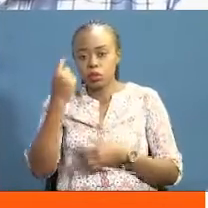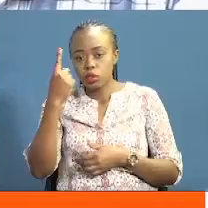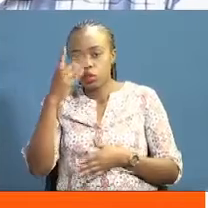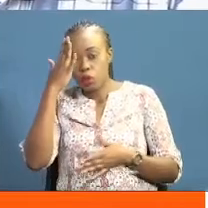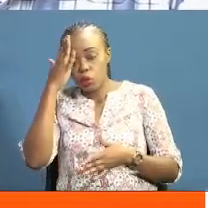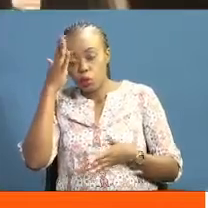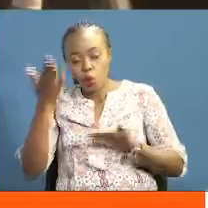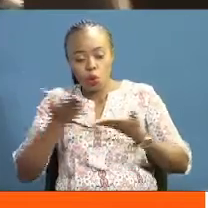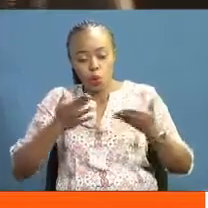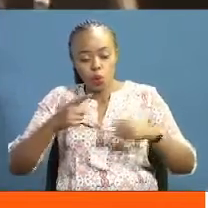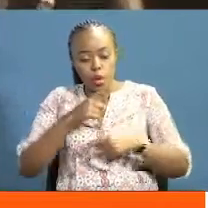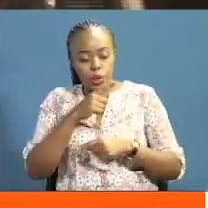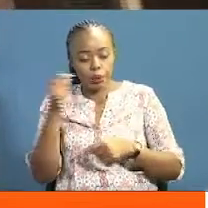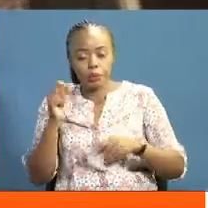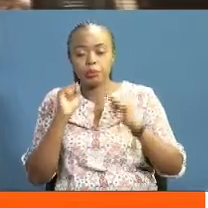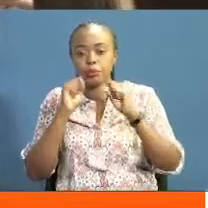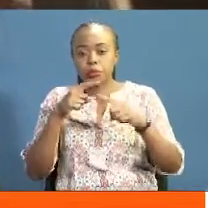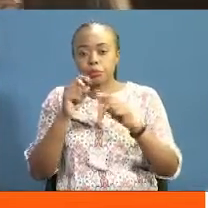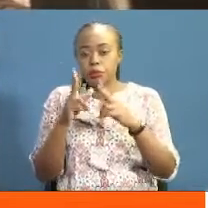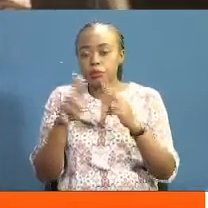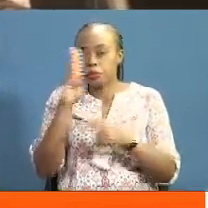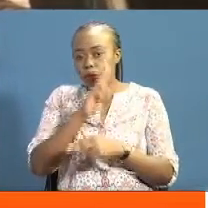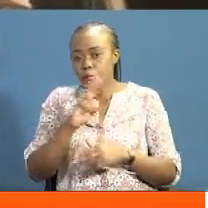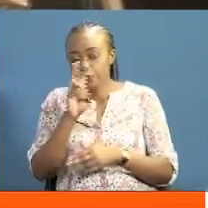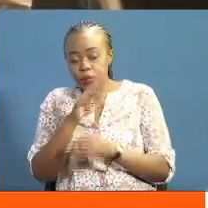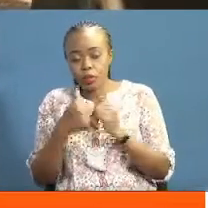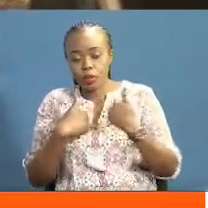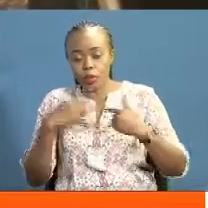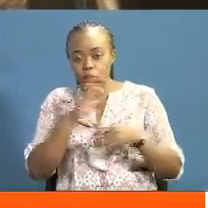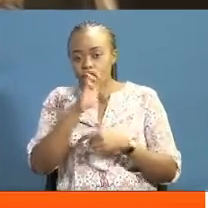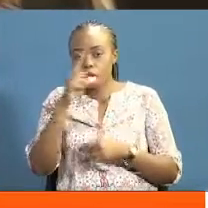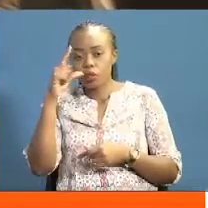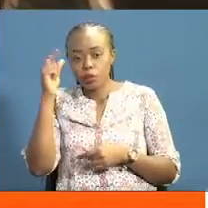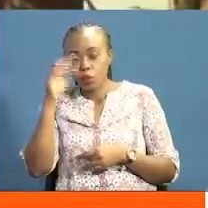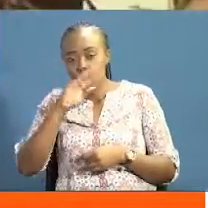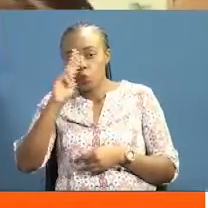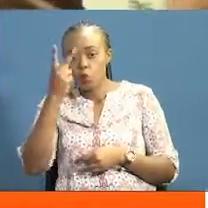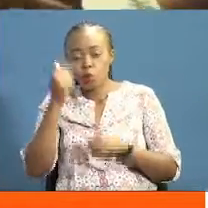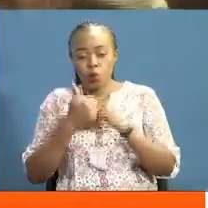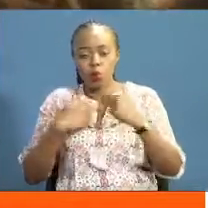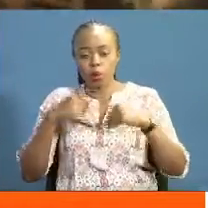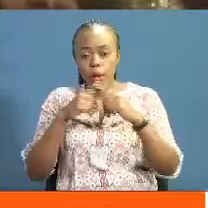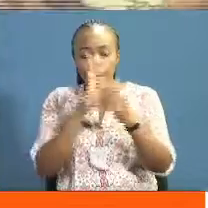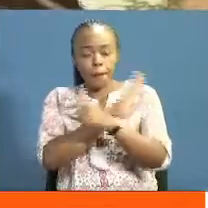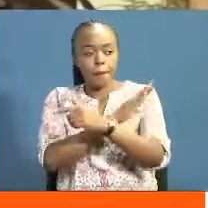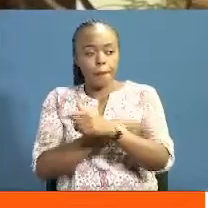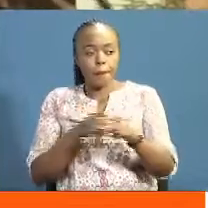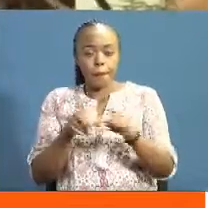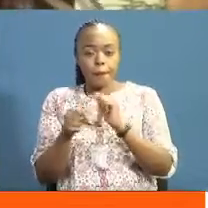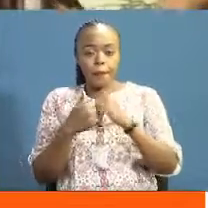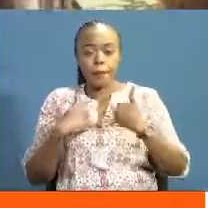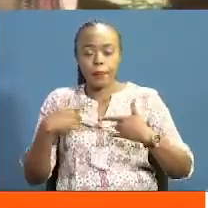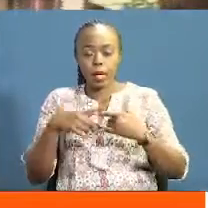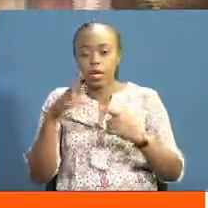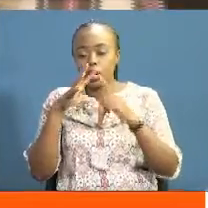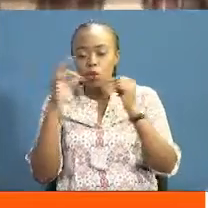where we are going Jitihada sawi ya na hizo zimeshudi wa puwani mwa Kenya Motu wa chama cha pao kipepetua kama dira ya